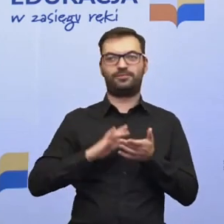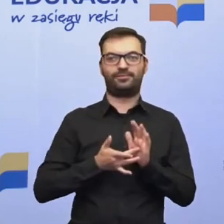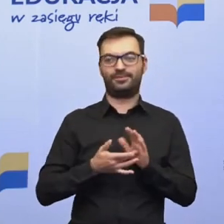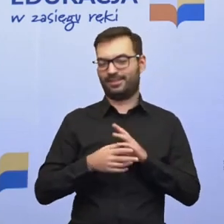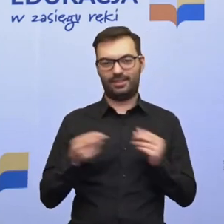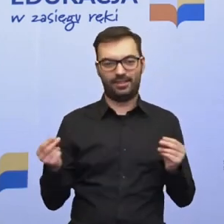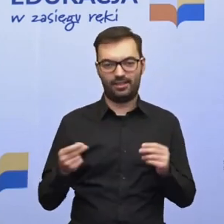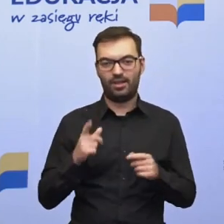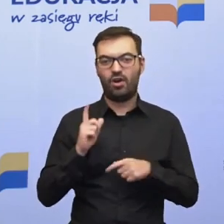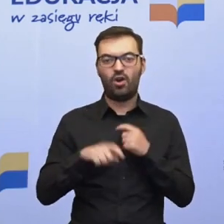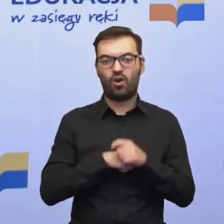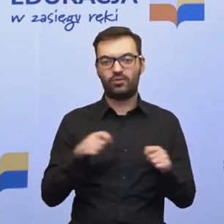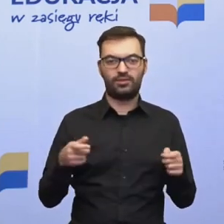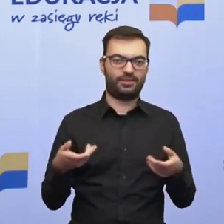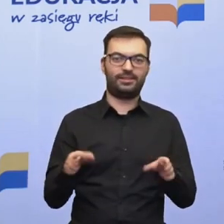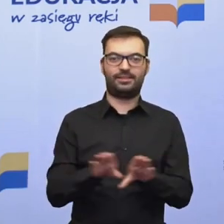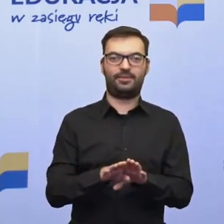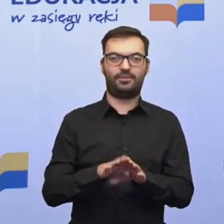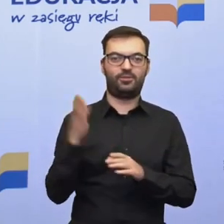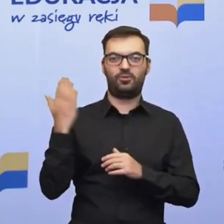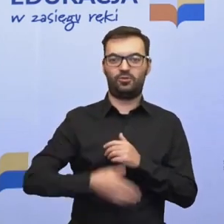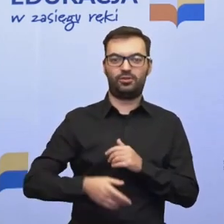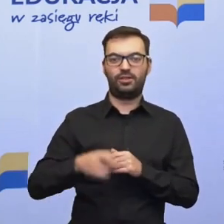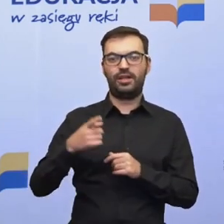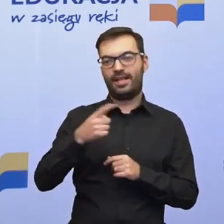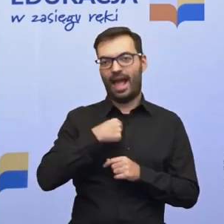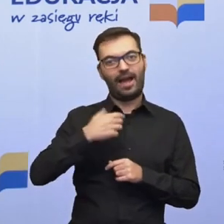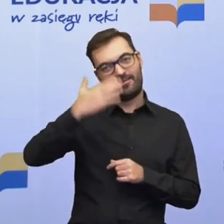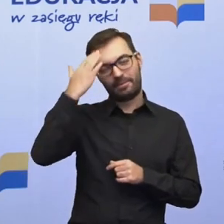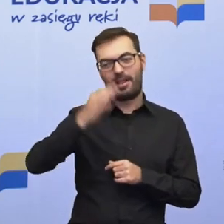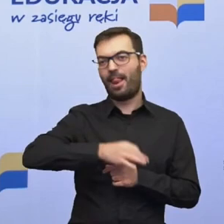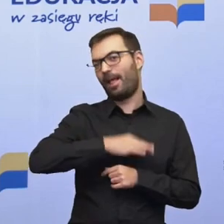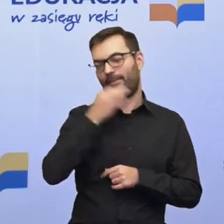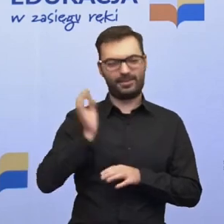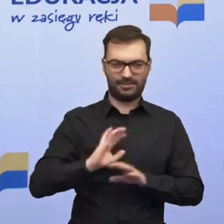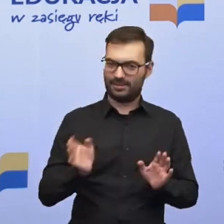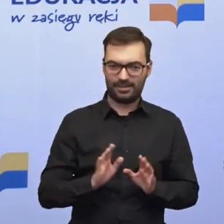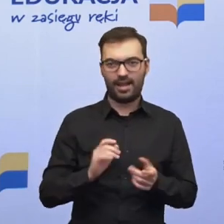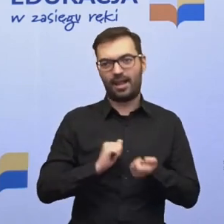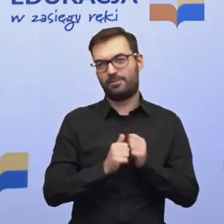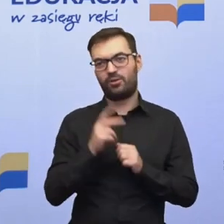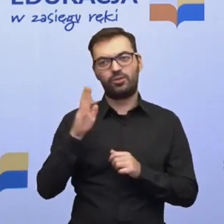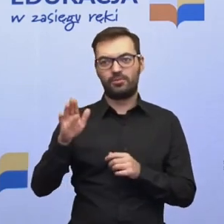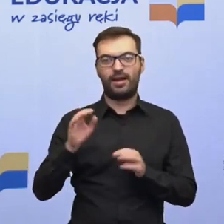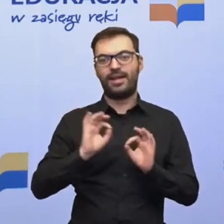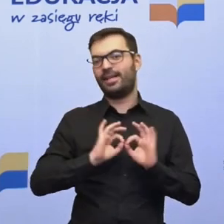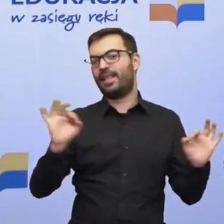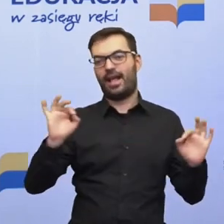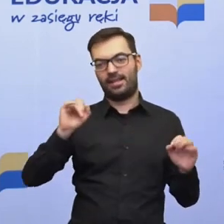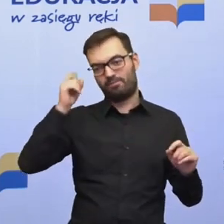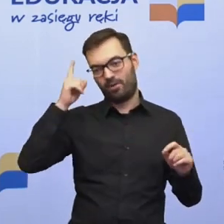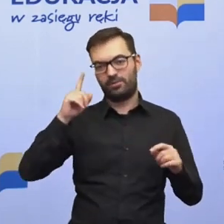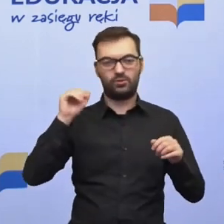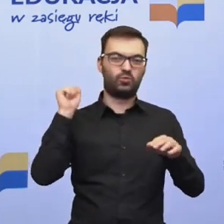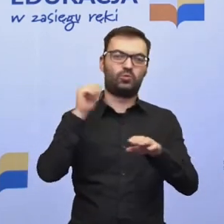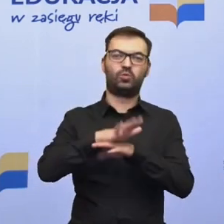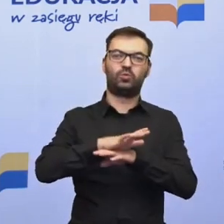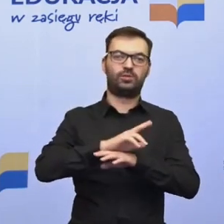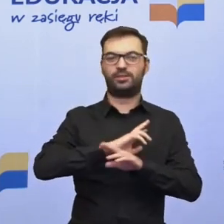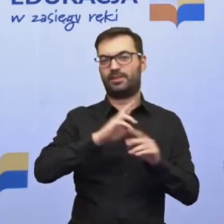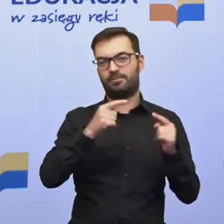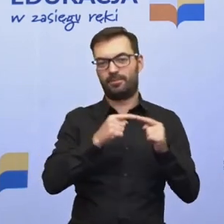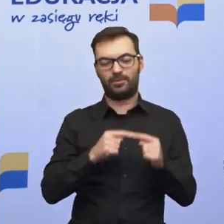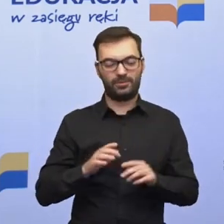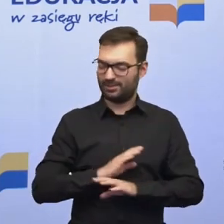że te rozwiązania są zamknięte, że ktoś wie lepiej, że ktoś znalazł taki plasterek na wszystkie problemy. Nie,